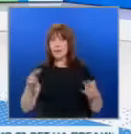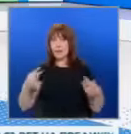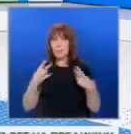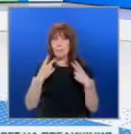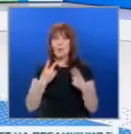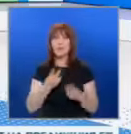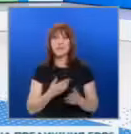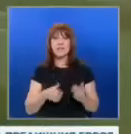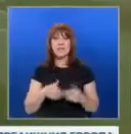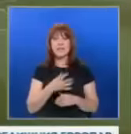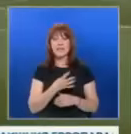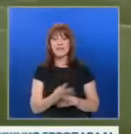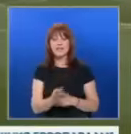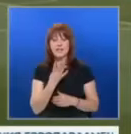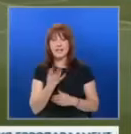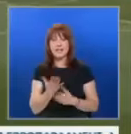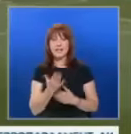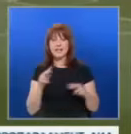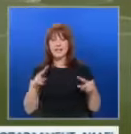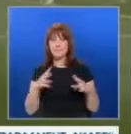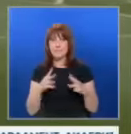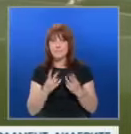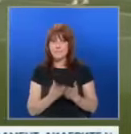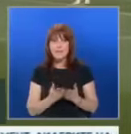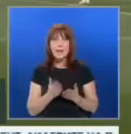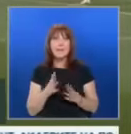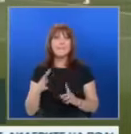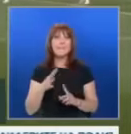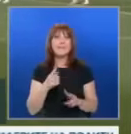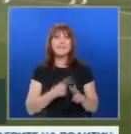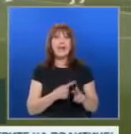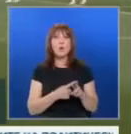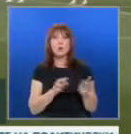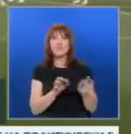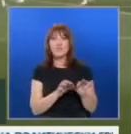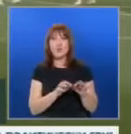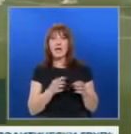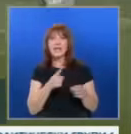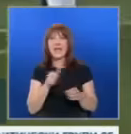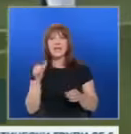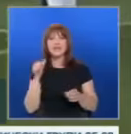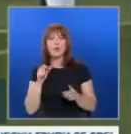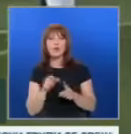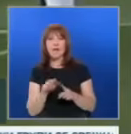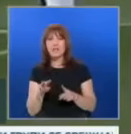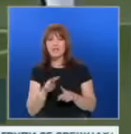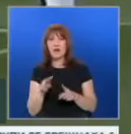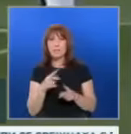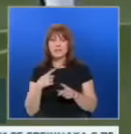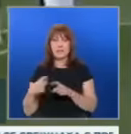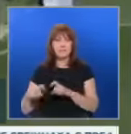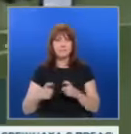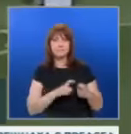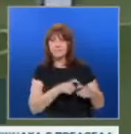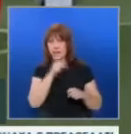привърженици на Тима. След серия от тежки единоборства между нападателя Никлас Фил Крук и защитника Антонио Руди Герд, двамата стигнаха до спречкване